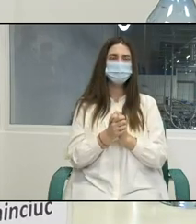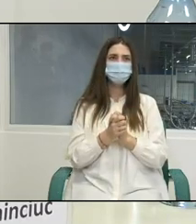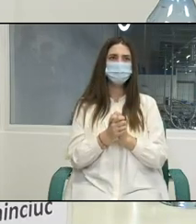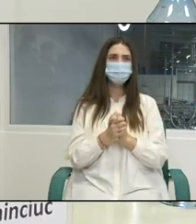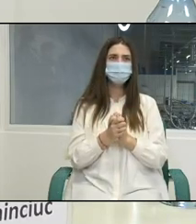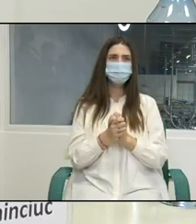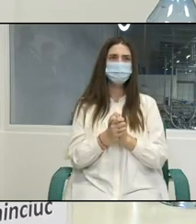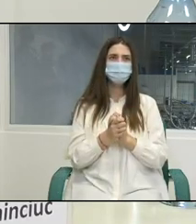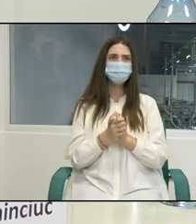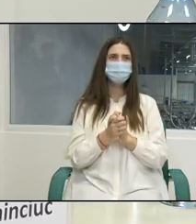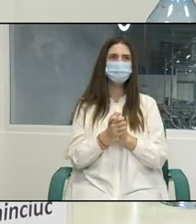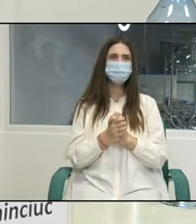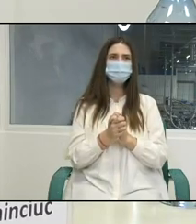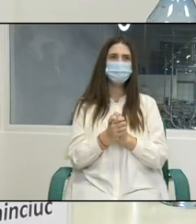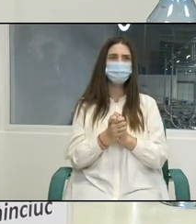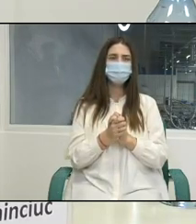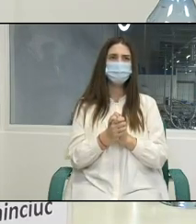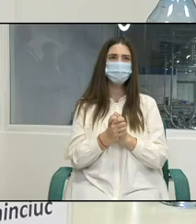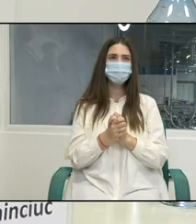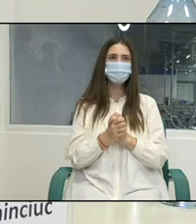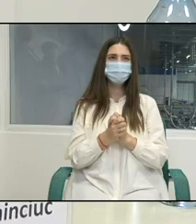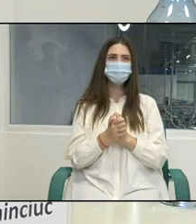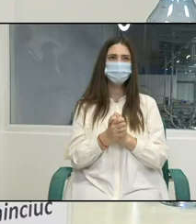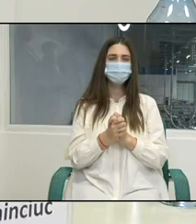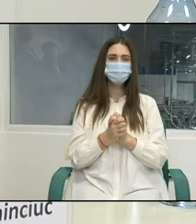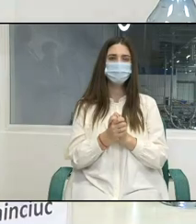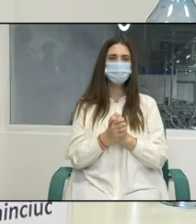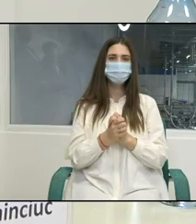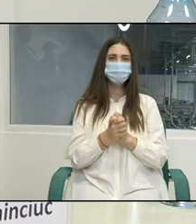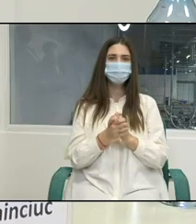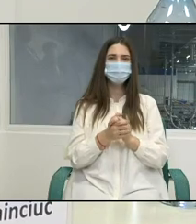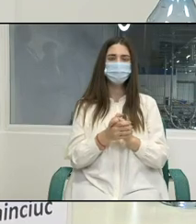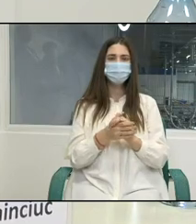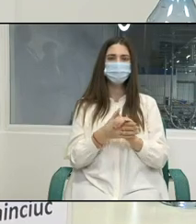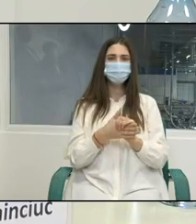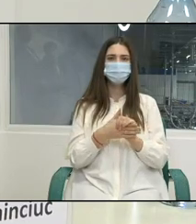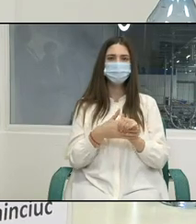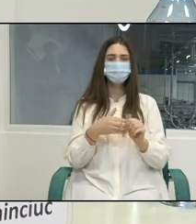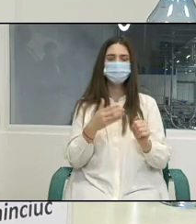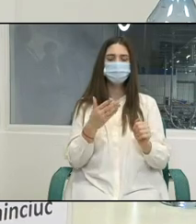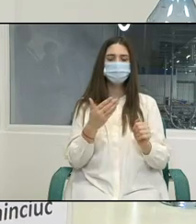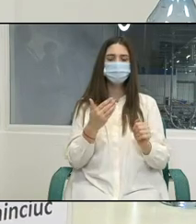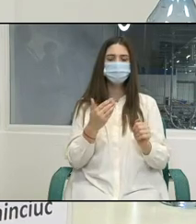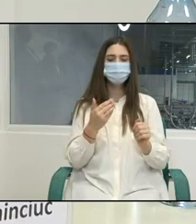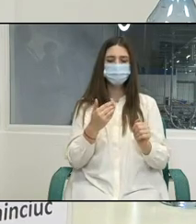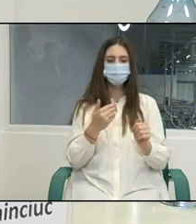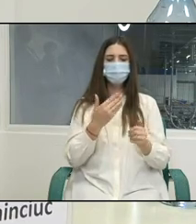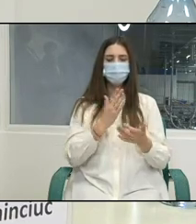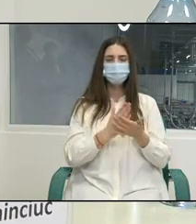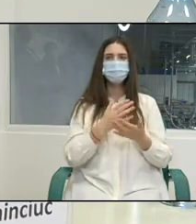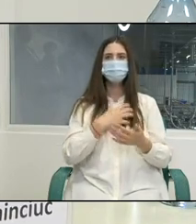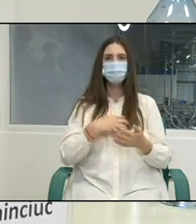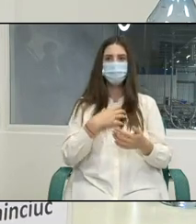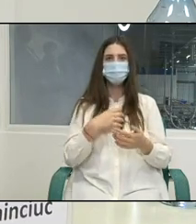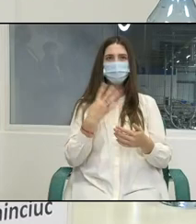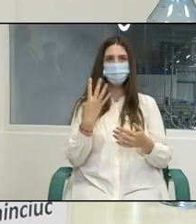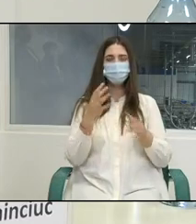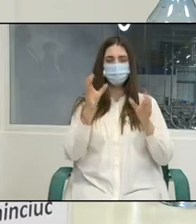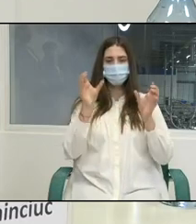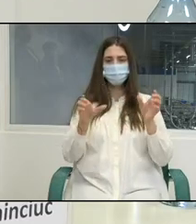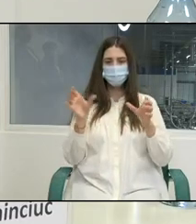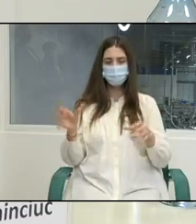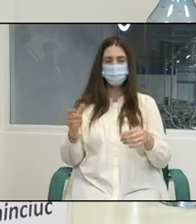care, conform Organizației Internaționale a Muncii, se axează pe patru piloni. Promovarea